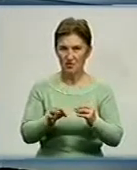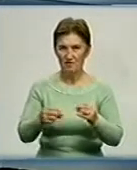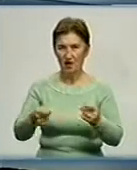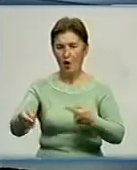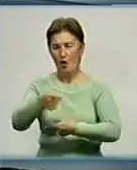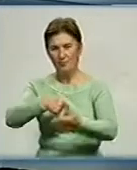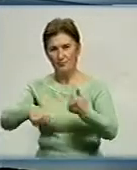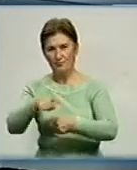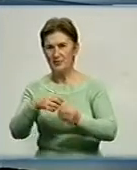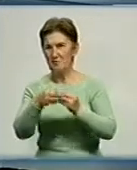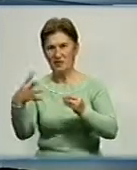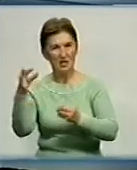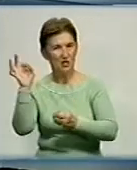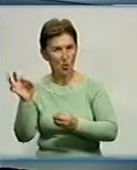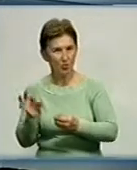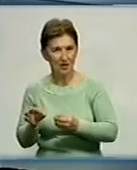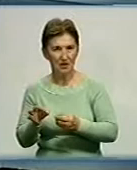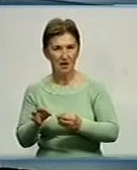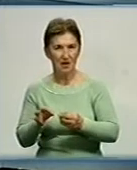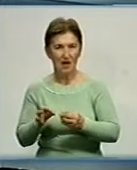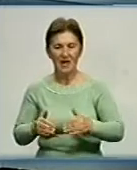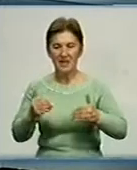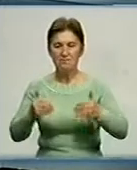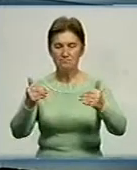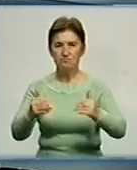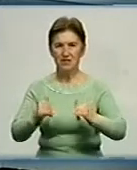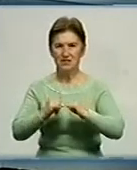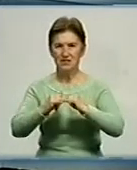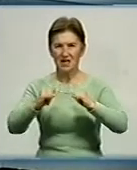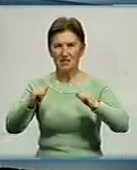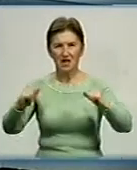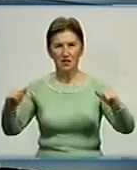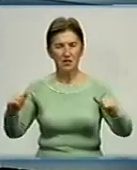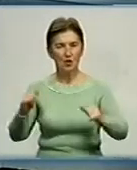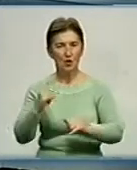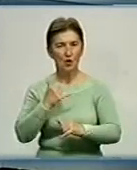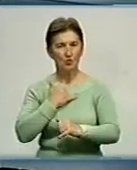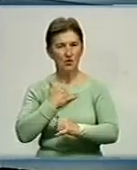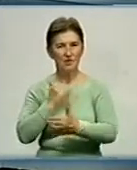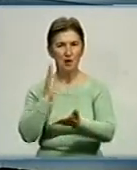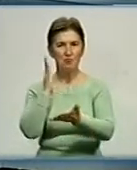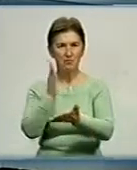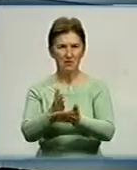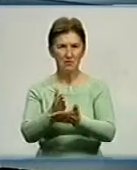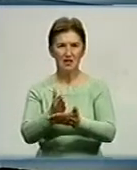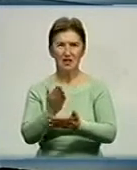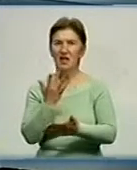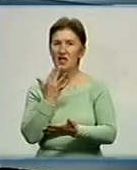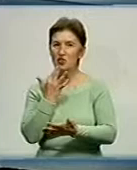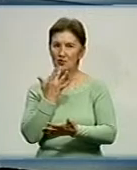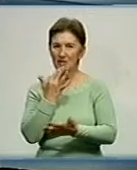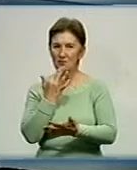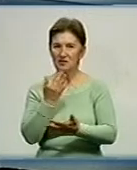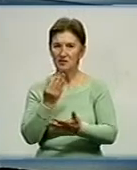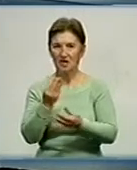обігу 15%, темпи зростання у нас прямих іноземних фільнестицій, ну, серйозні,